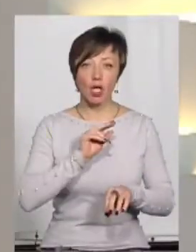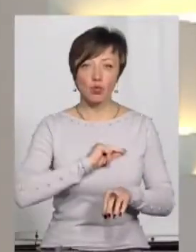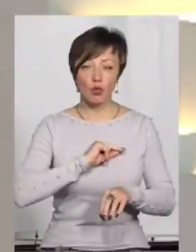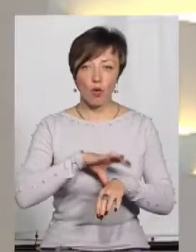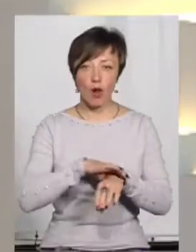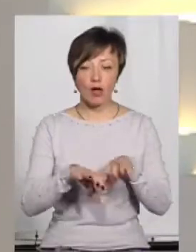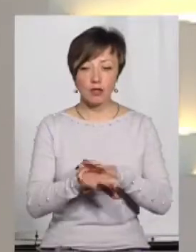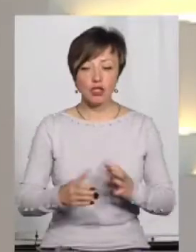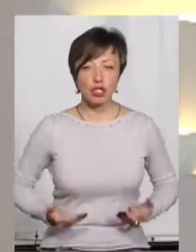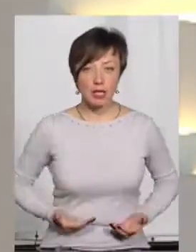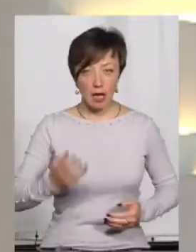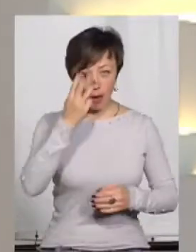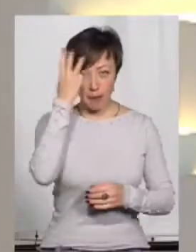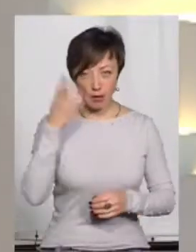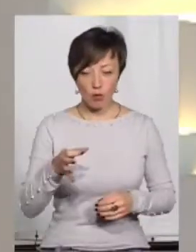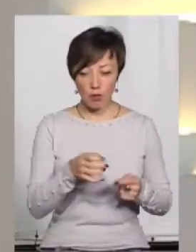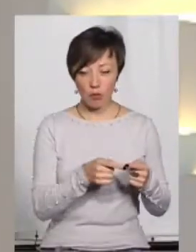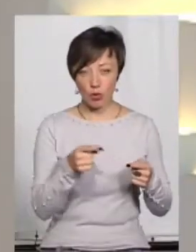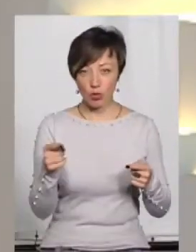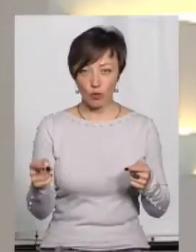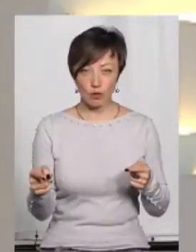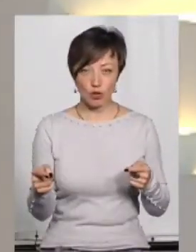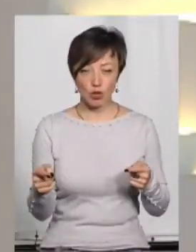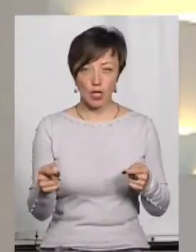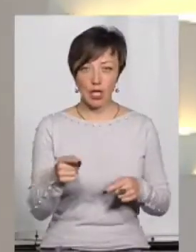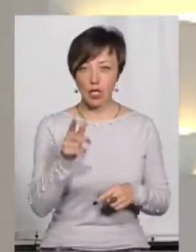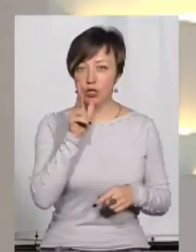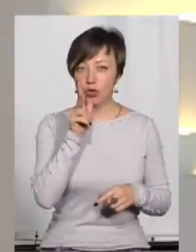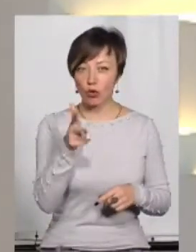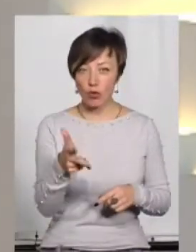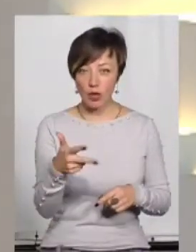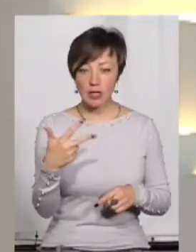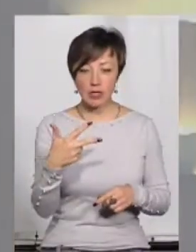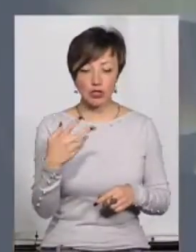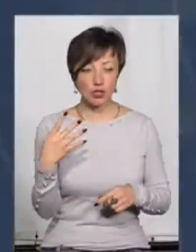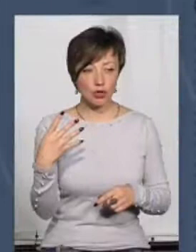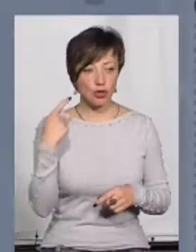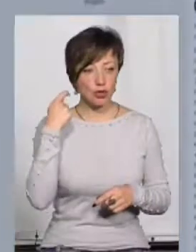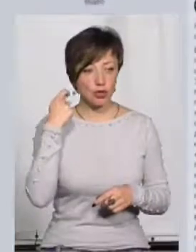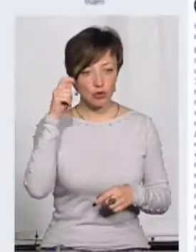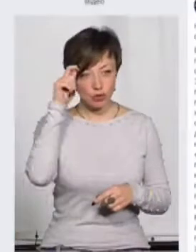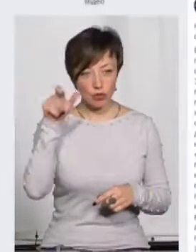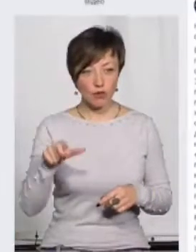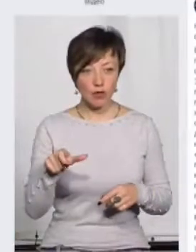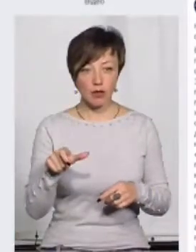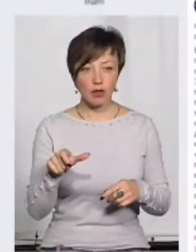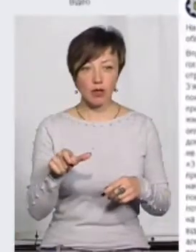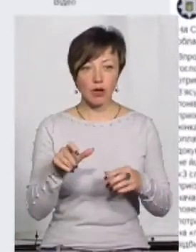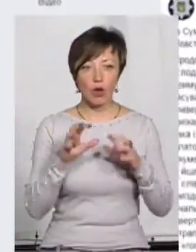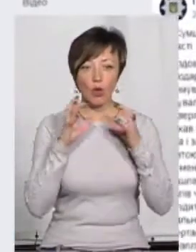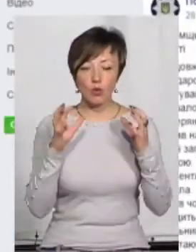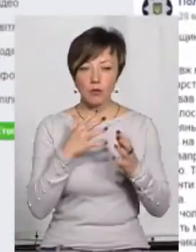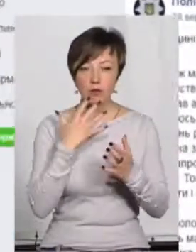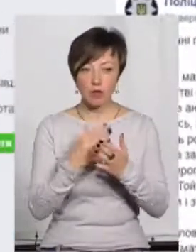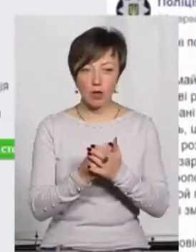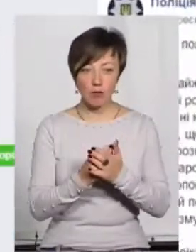Хмельницької області. Упродовж майже трьох років 34-річного чоловіка отримували у своєму